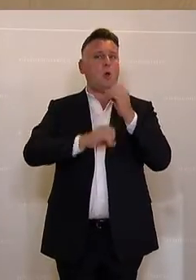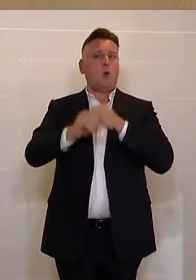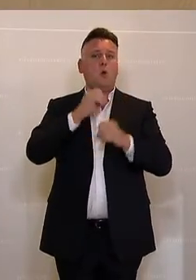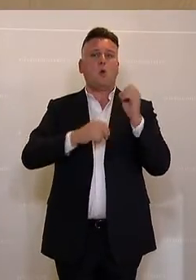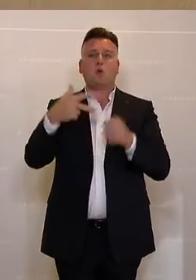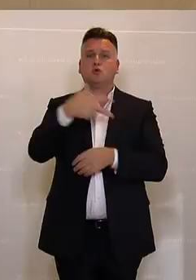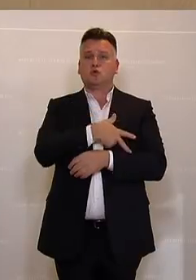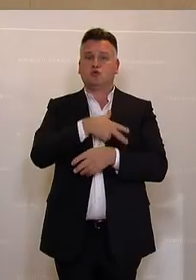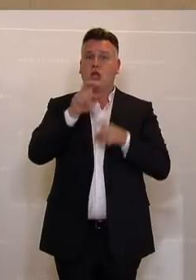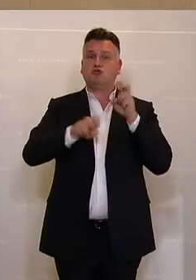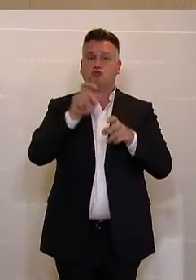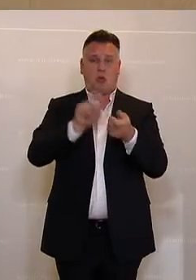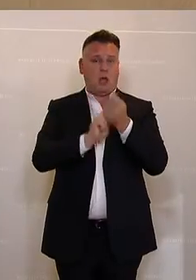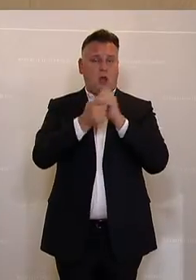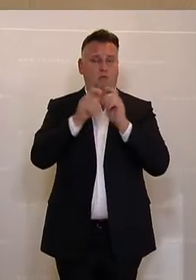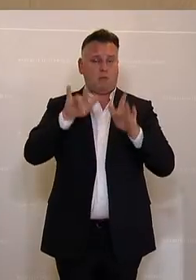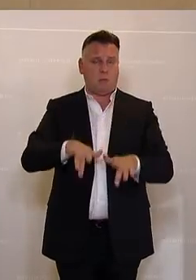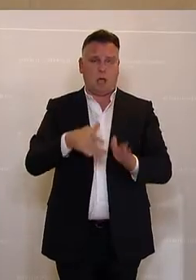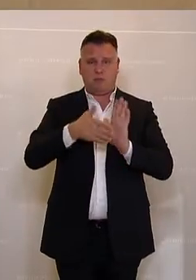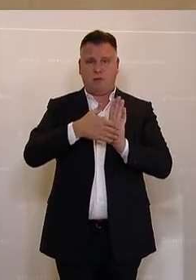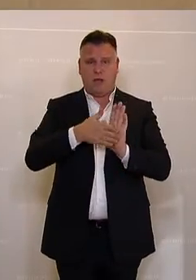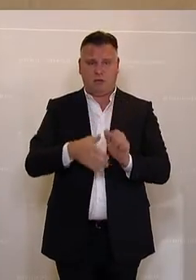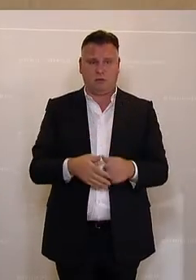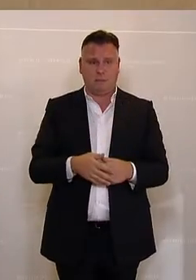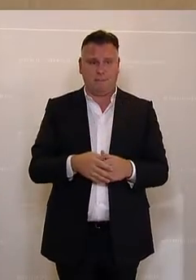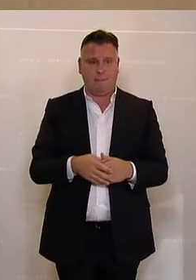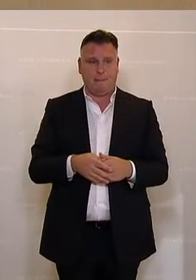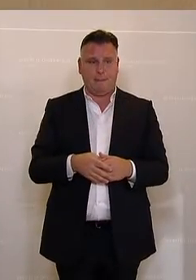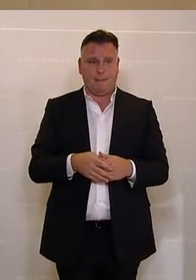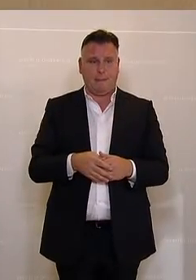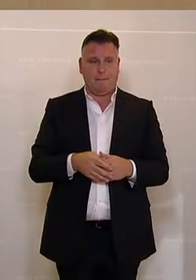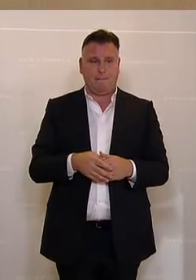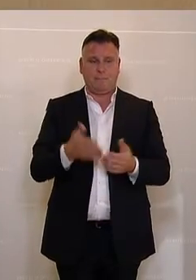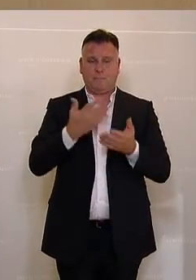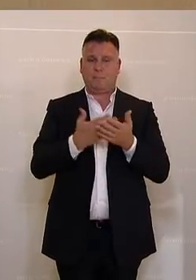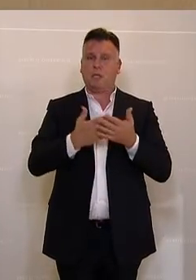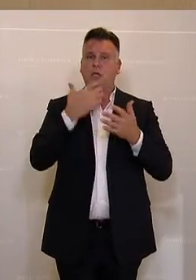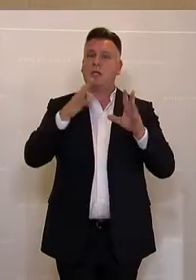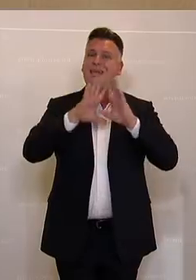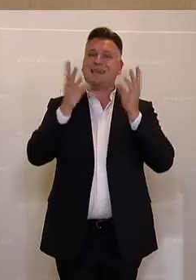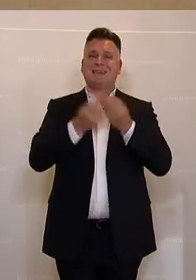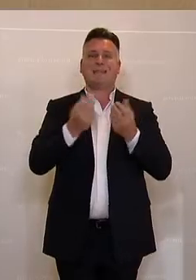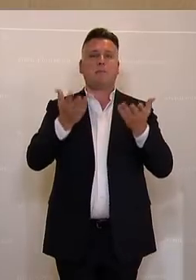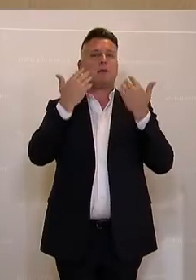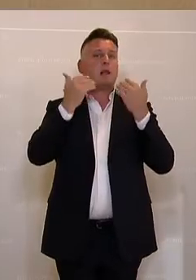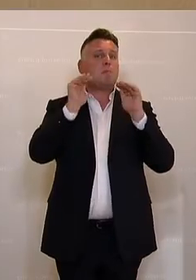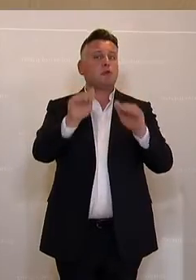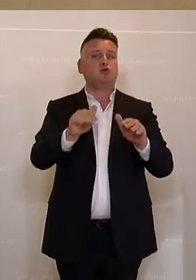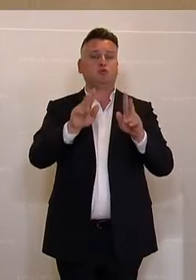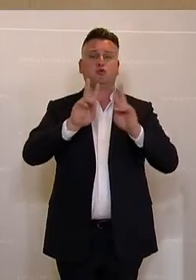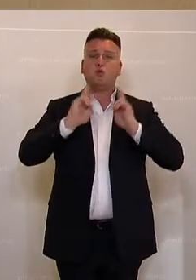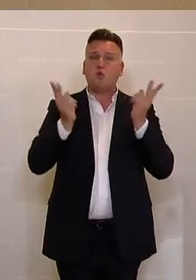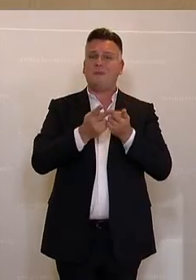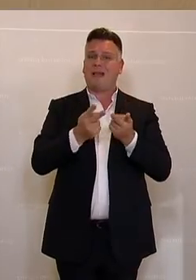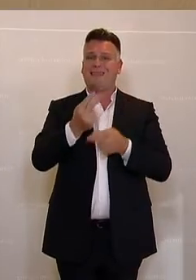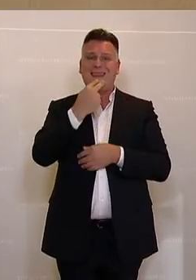Steuerreform deutlich ab. Wir stellen insgesamt für Klimaschutz, für Umwelt und